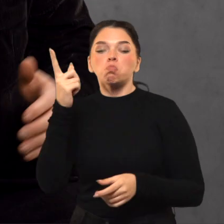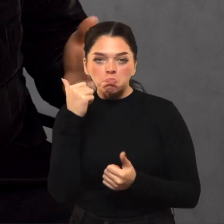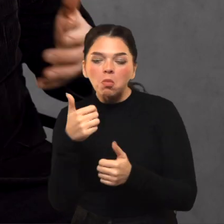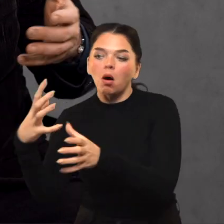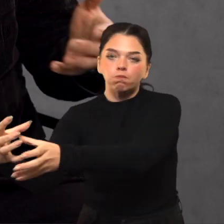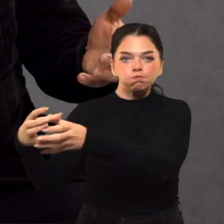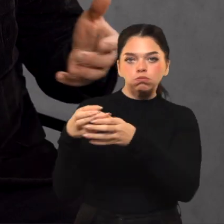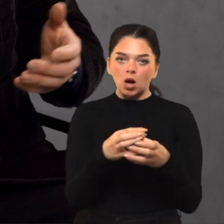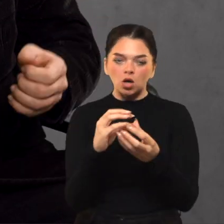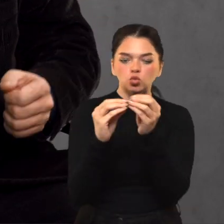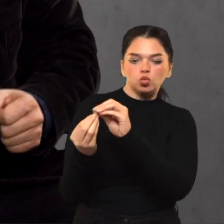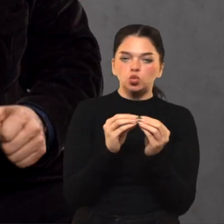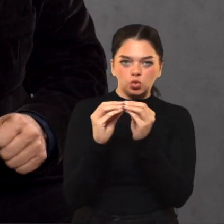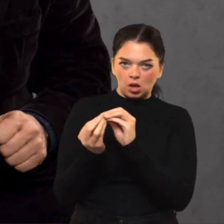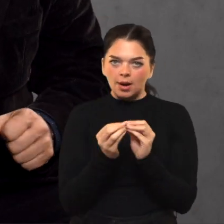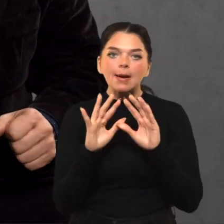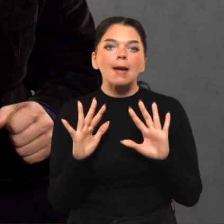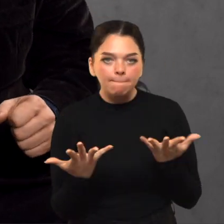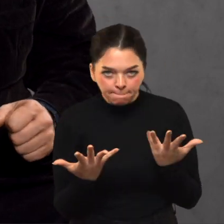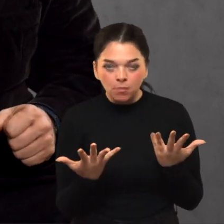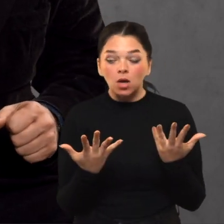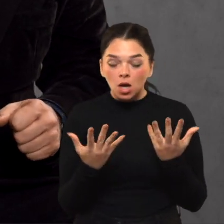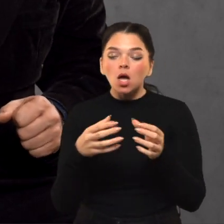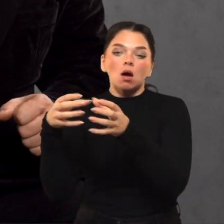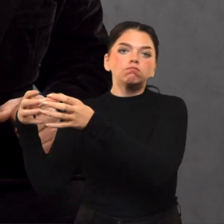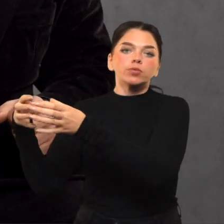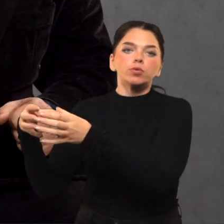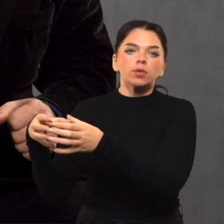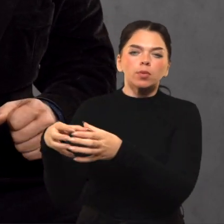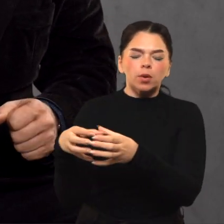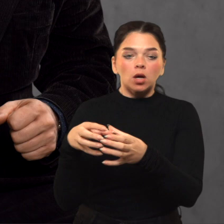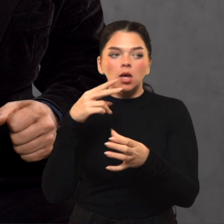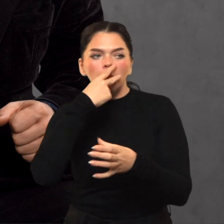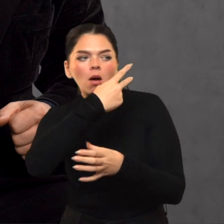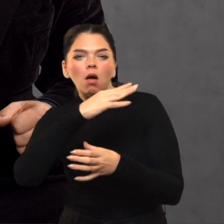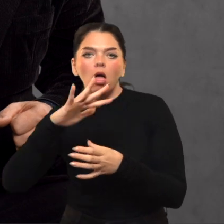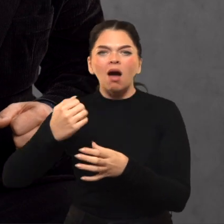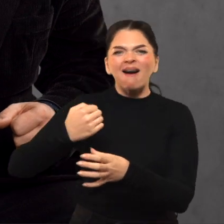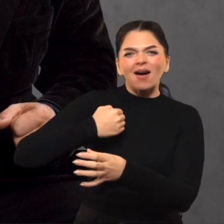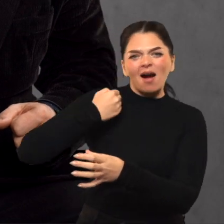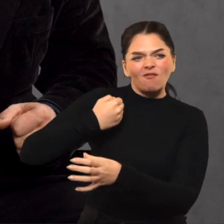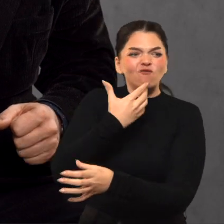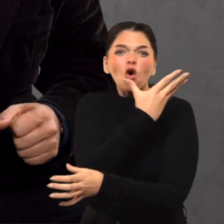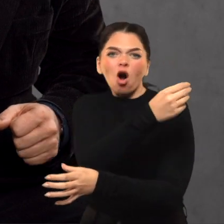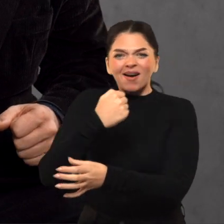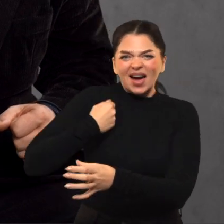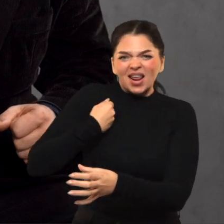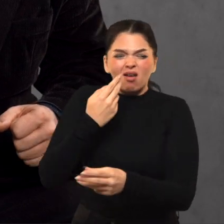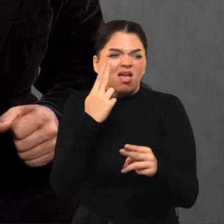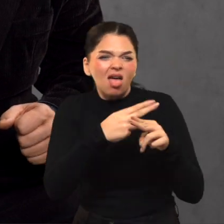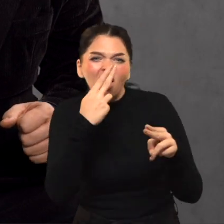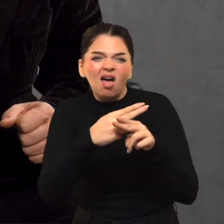delegacija aptarti, dėl kuo mes šią tarsimės. Ir pakeliu judantai delegacijai, ką jie mato? Sergantis karėjvėj, suraišioti,